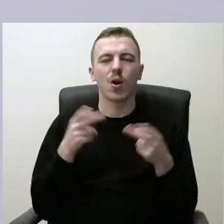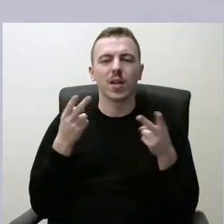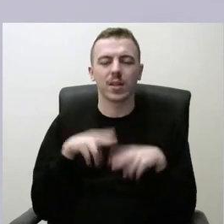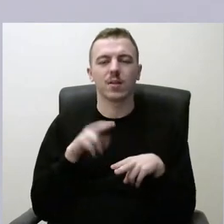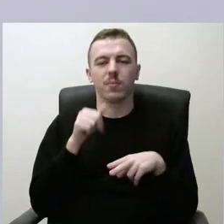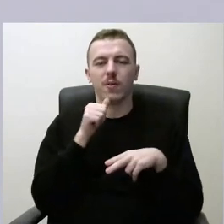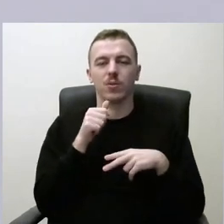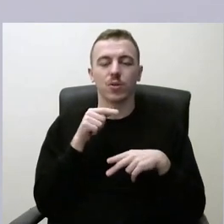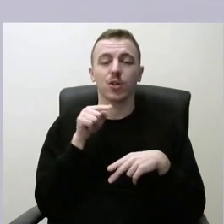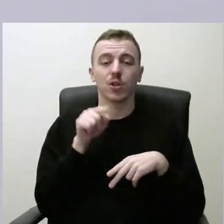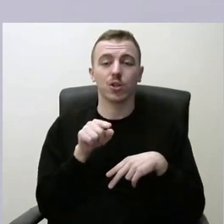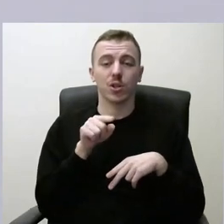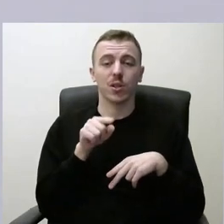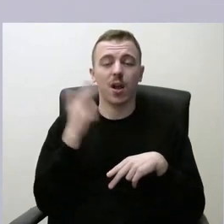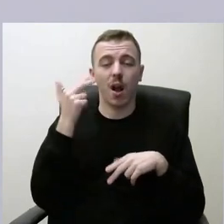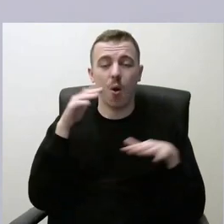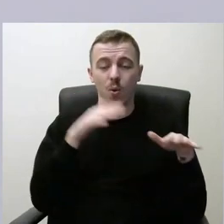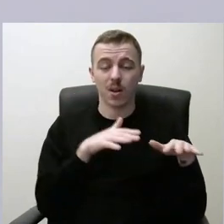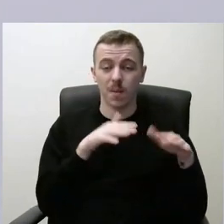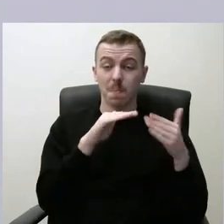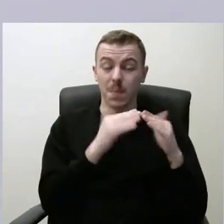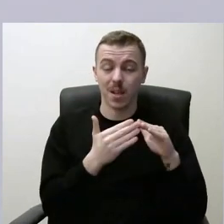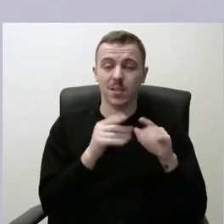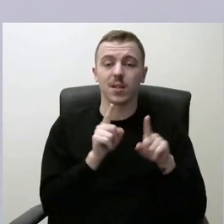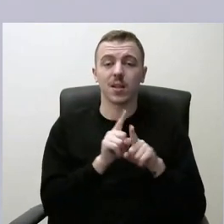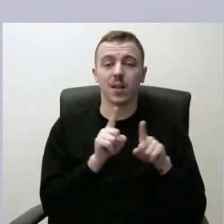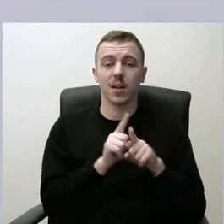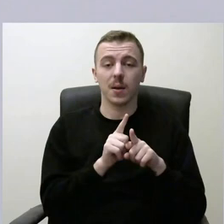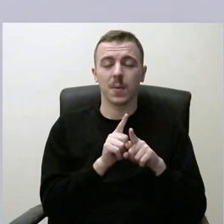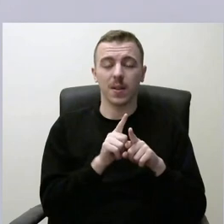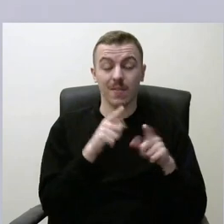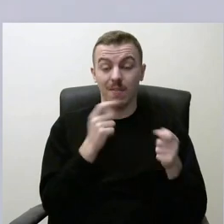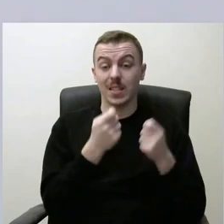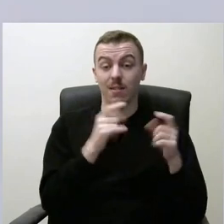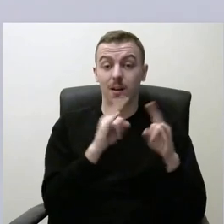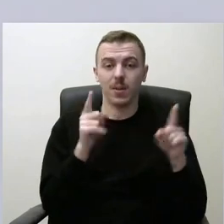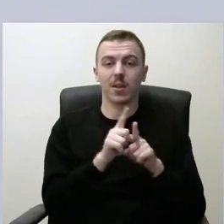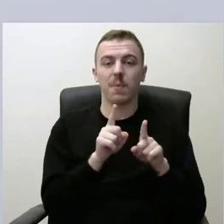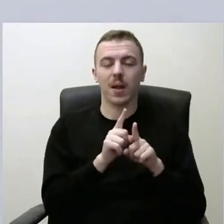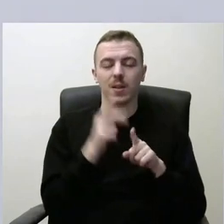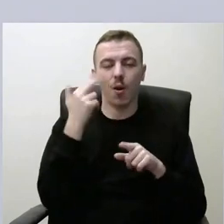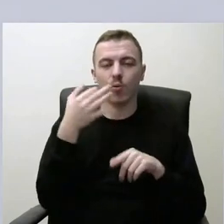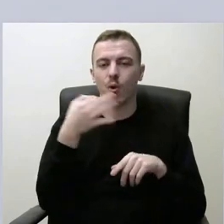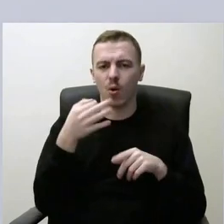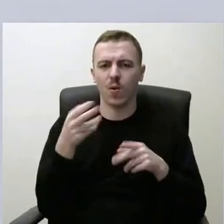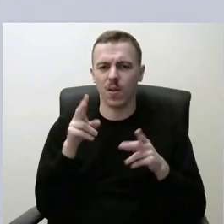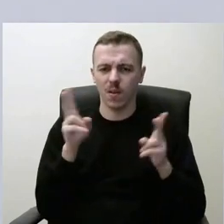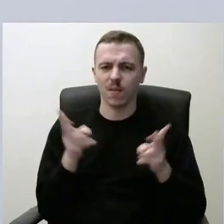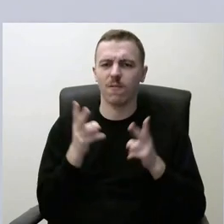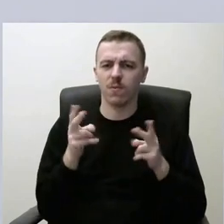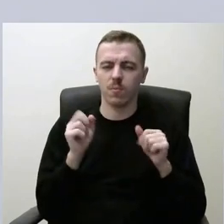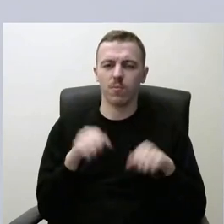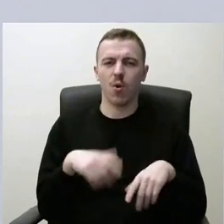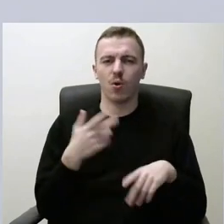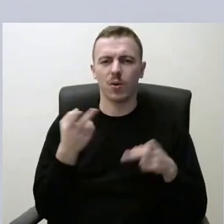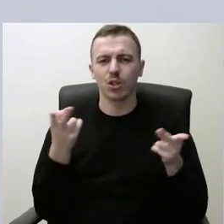šito tiek Kaune, po viso šito festivalio tiek Kauno rajone. Galėjo išlikti